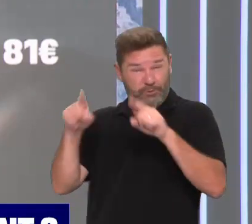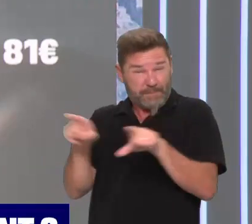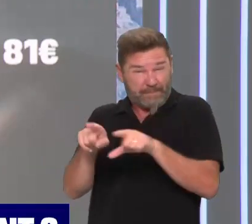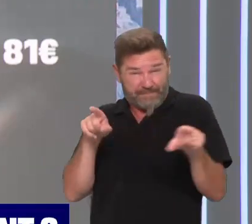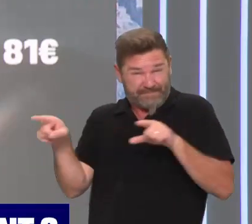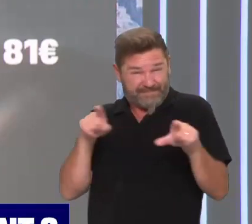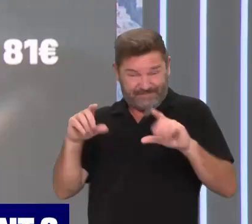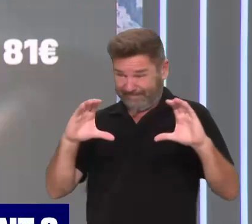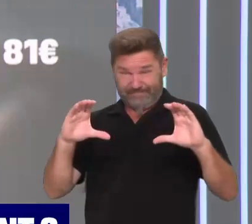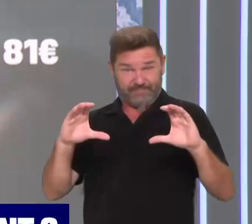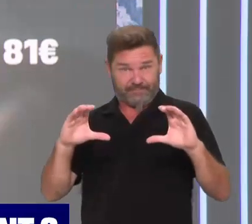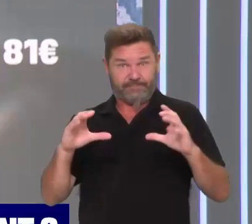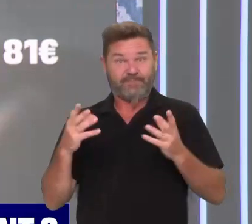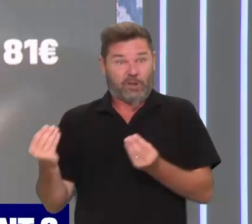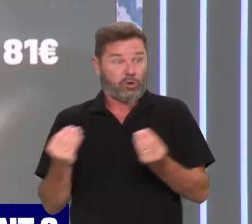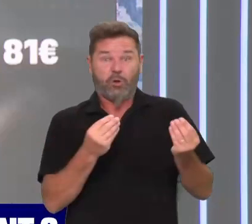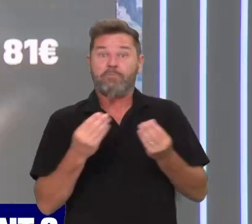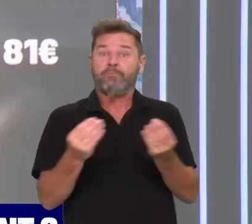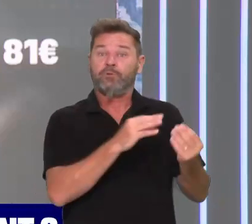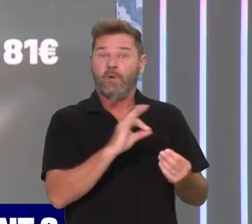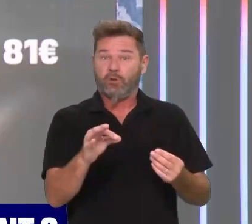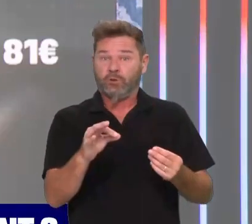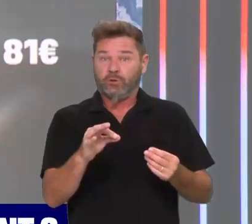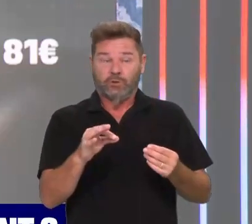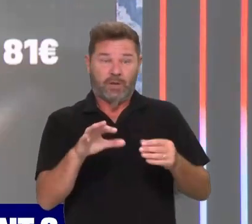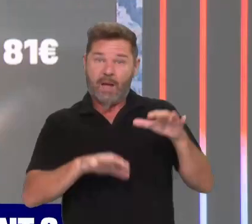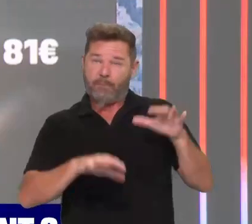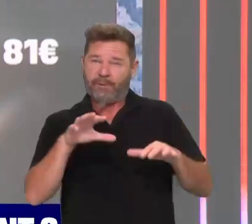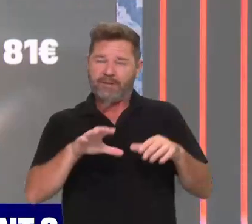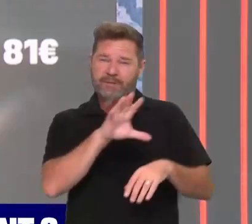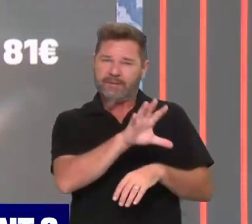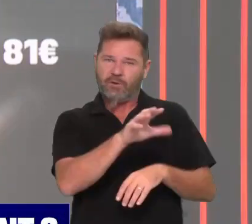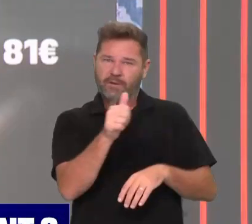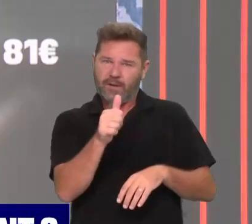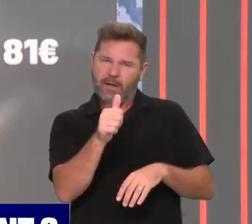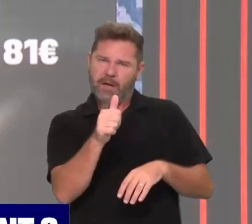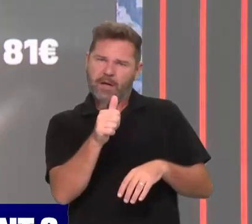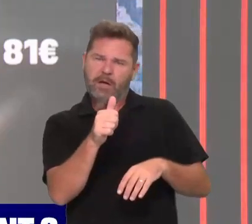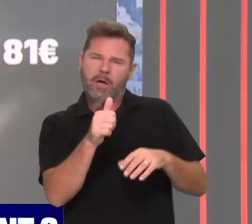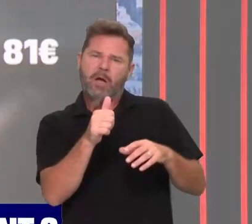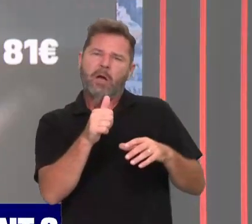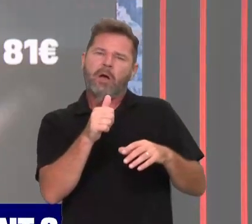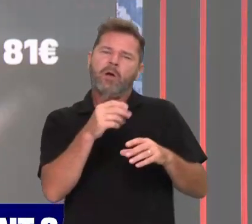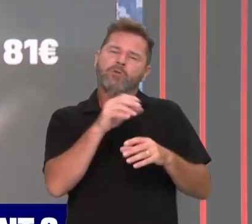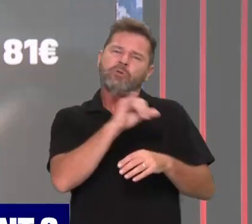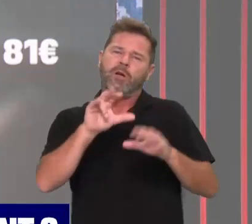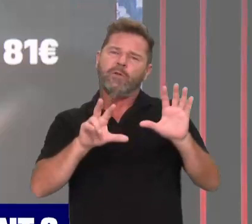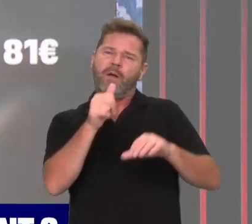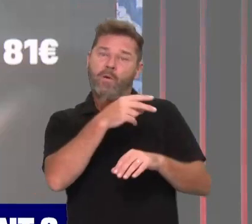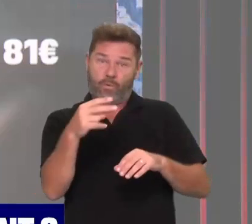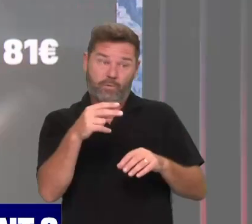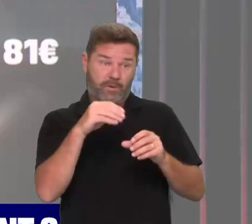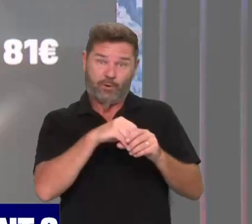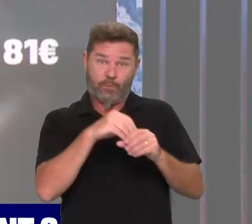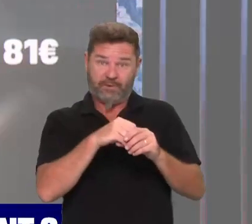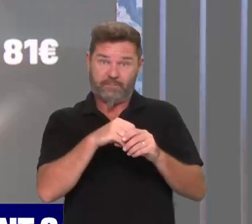bénéficié aux Français à cette hauteur. En moyenne 51 à 81 euros ont pu être économisés par les Français sur cette année